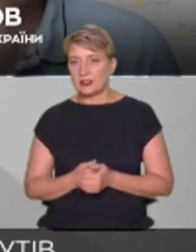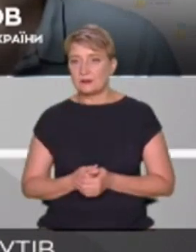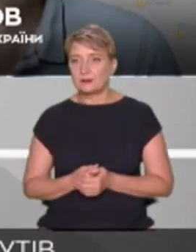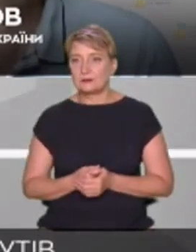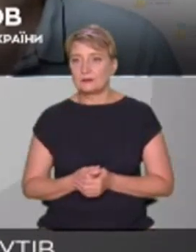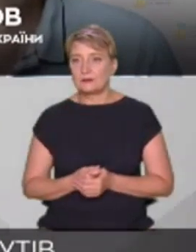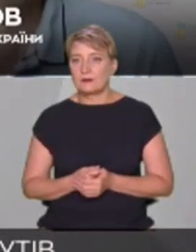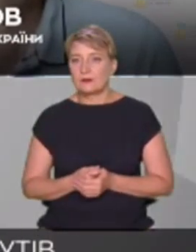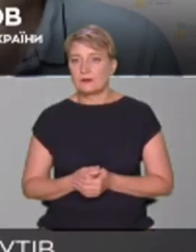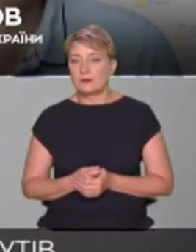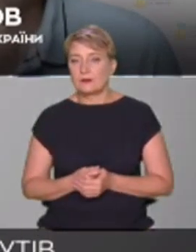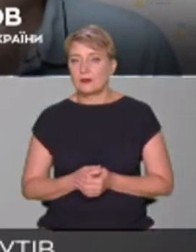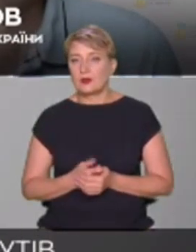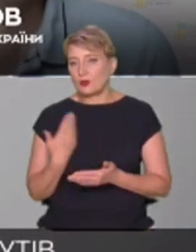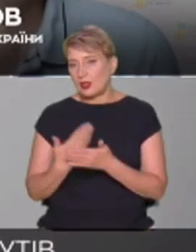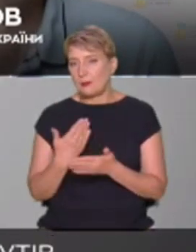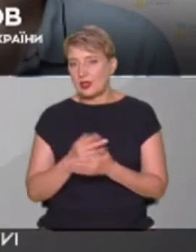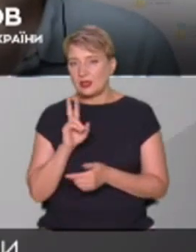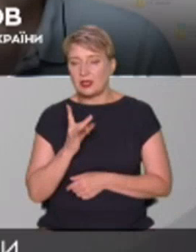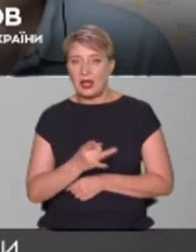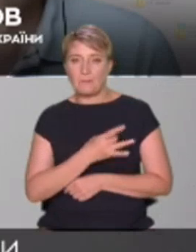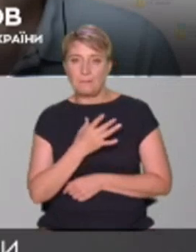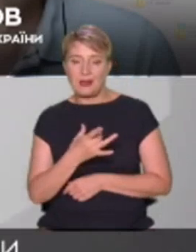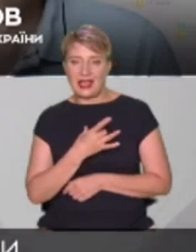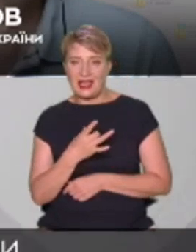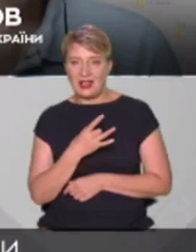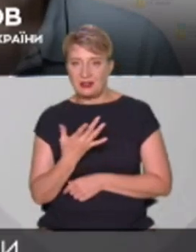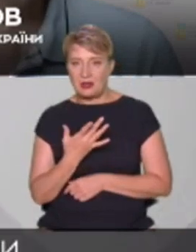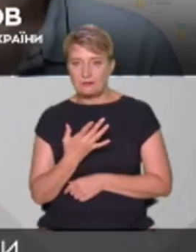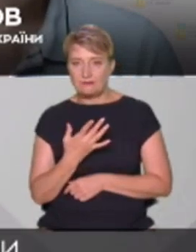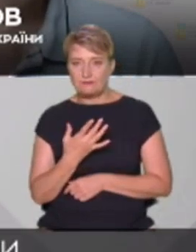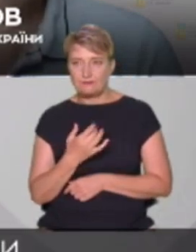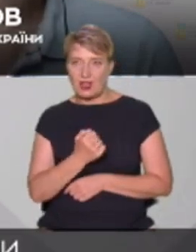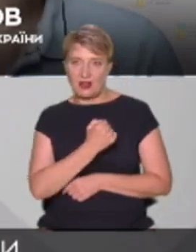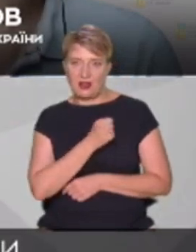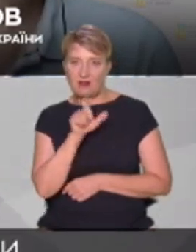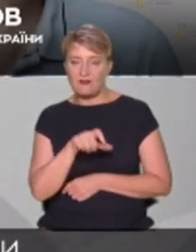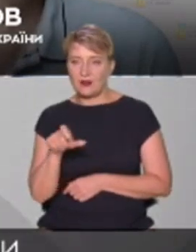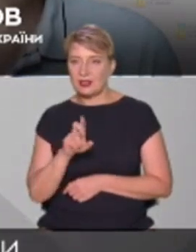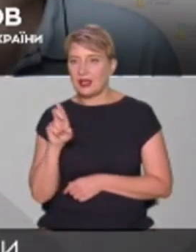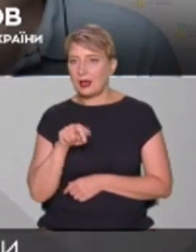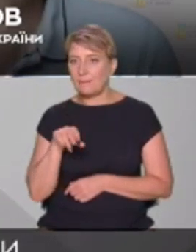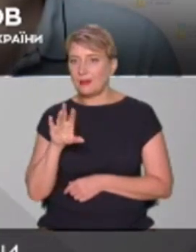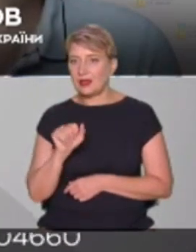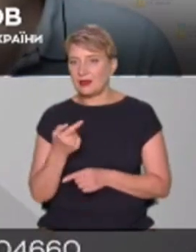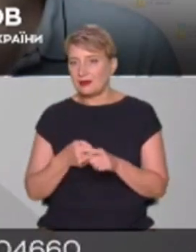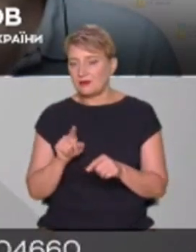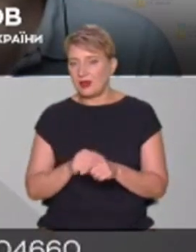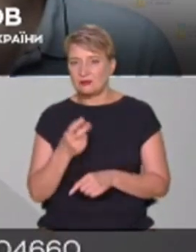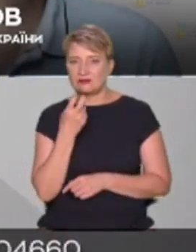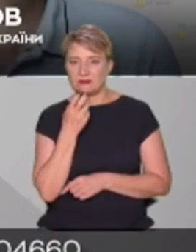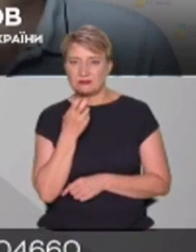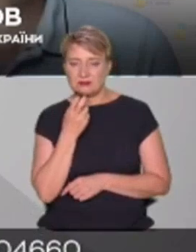наприклад, Біла Гвардія, ну, ми ж розуміємо, що це виразно, такі, знаєте... Ну, там в такій комічній ролі і